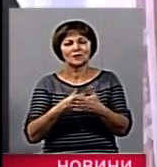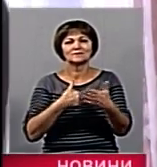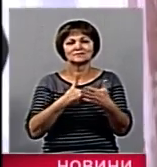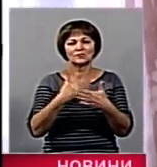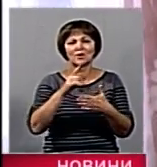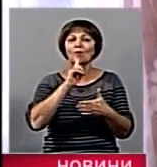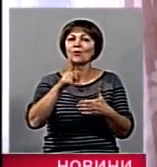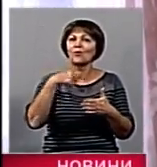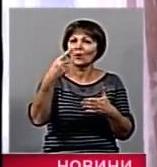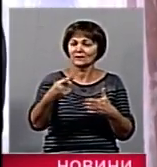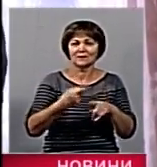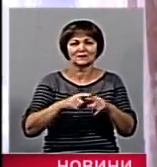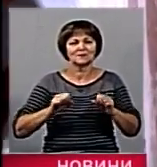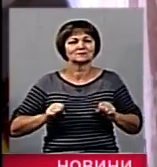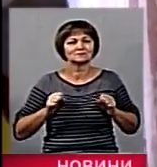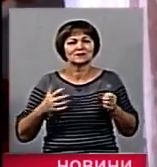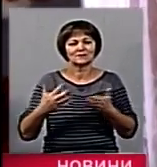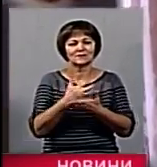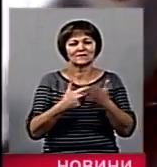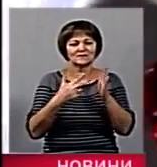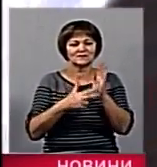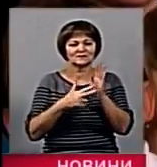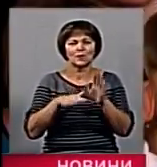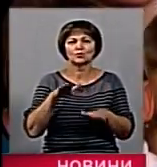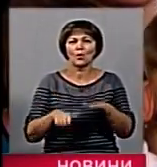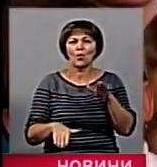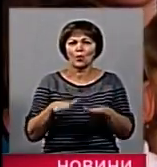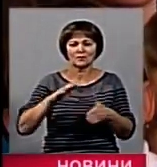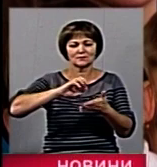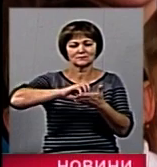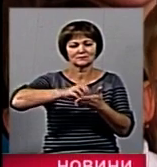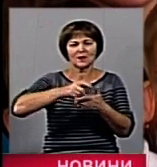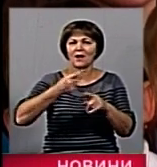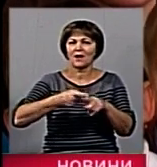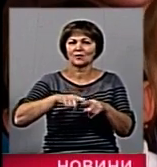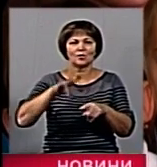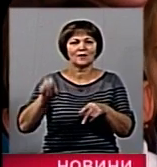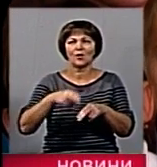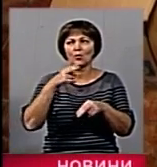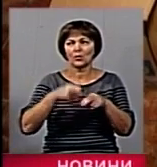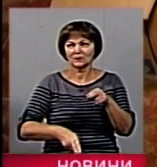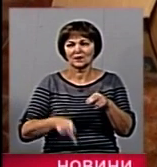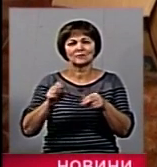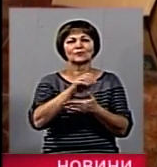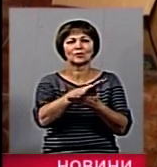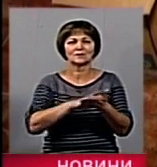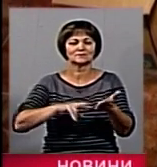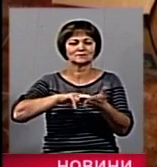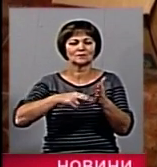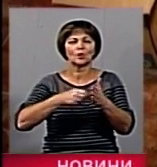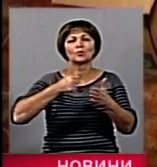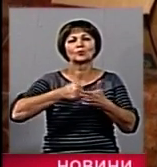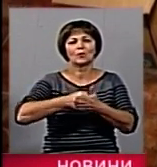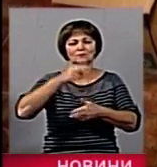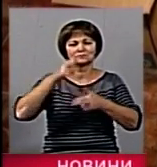понад рік. За цей час спільними зусиллями зібрали 80 тонн пластмасових кришечок. І це не межа. Організатори планують продовжувати збір ДОТи,